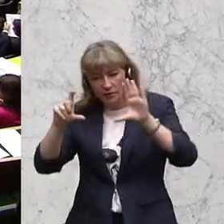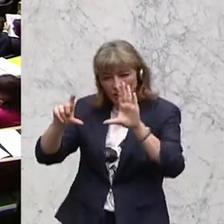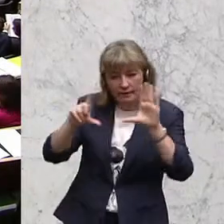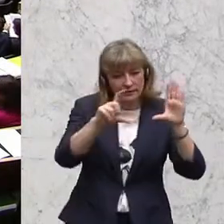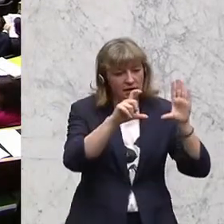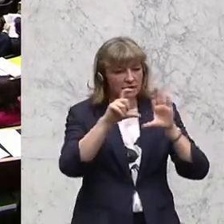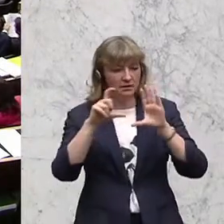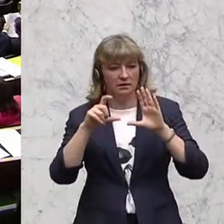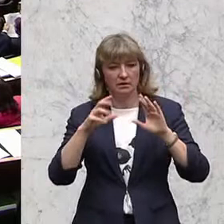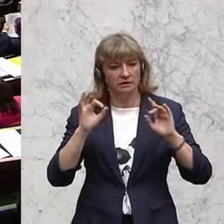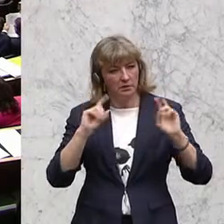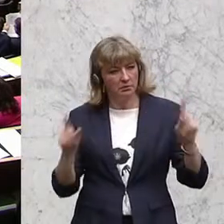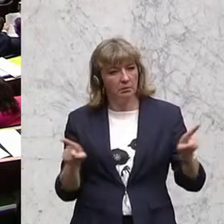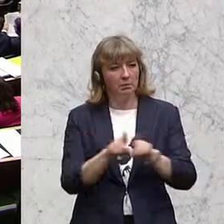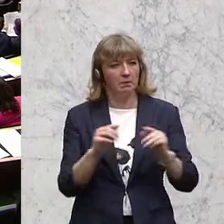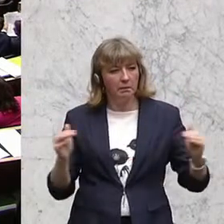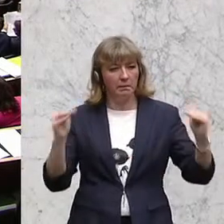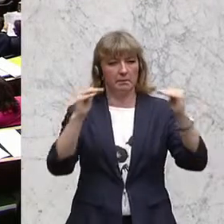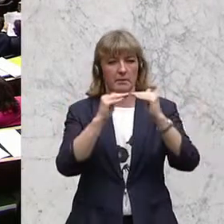auf gleicher Augenhöhe bleibt.